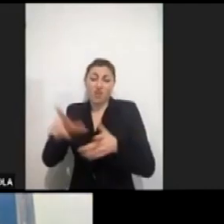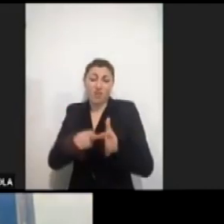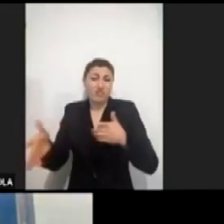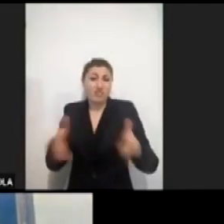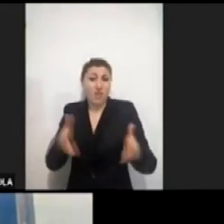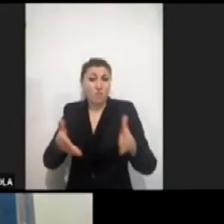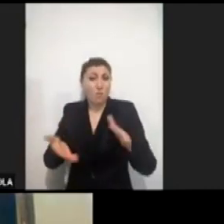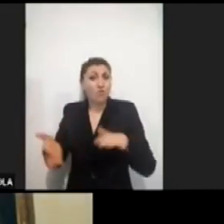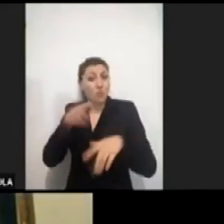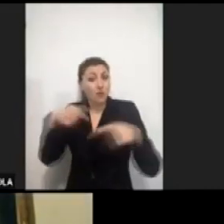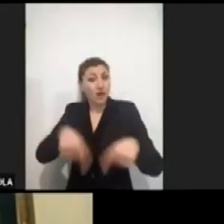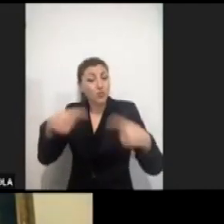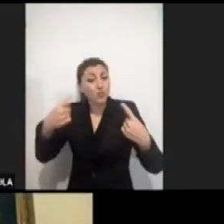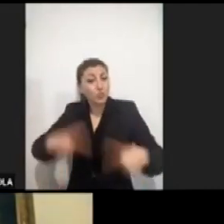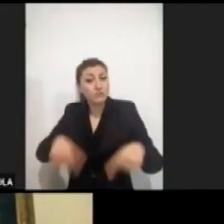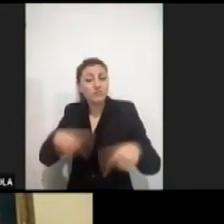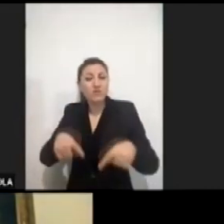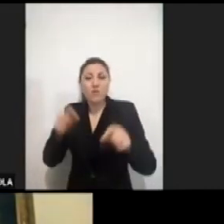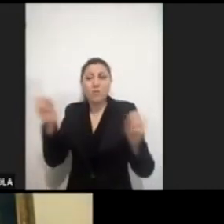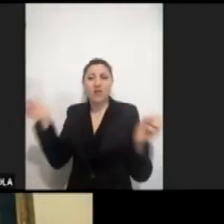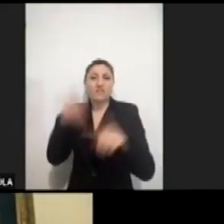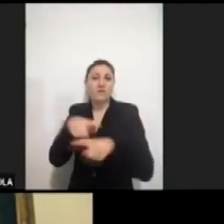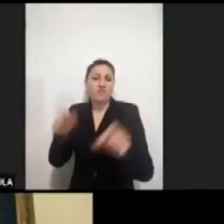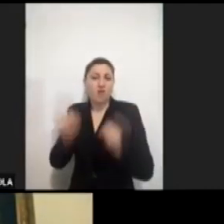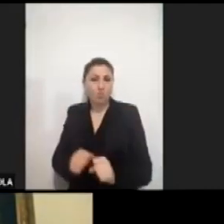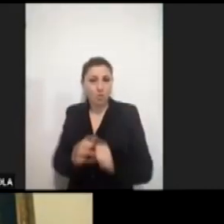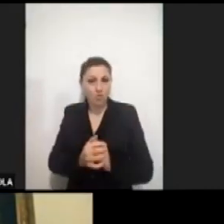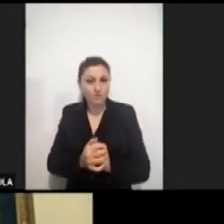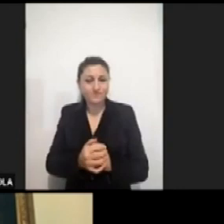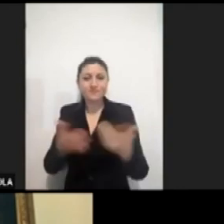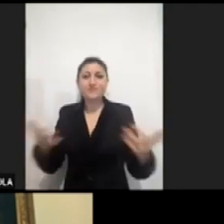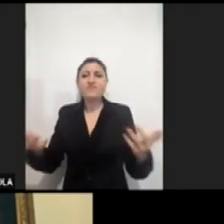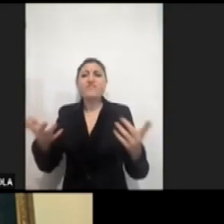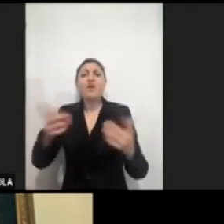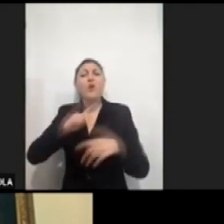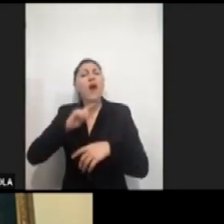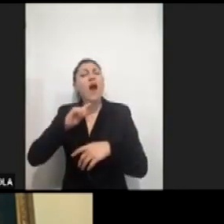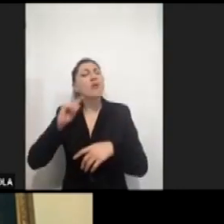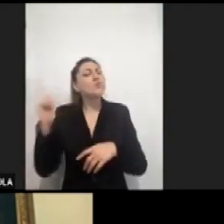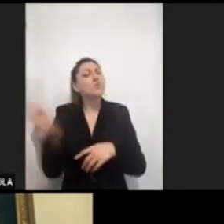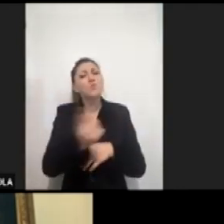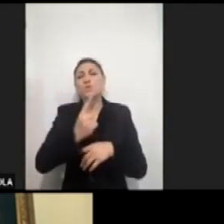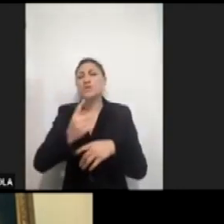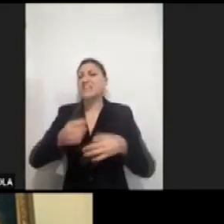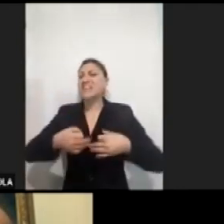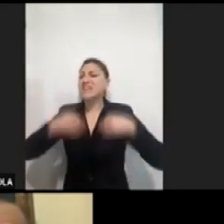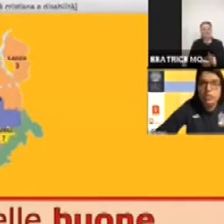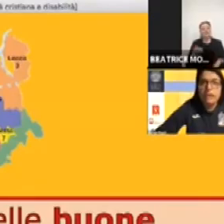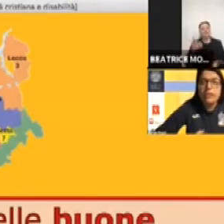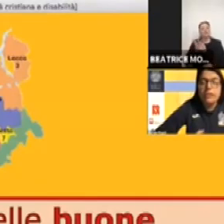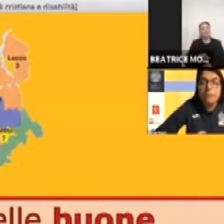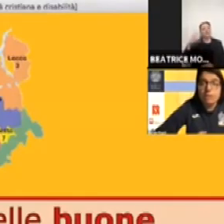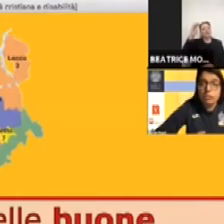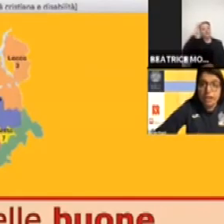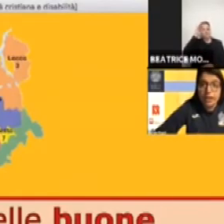Un noi costituito da tutti perché a tutti è data la pari dignità e tutti sono figli di Dio in grazia del battesimo.